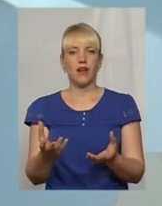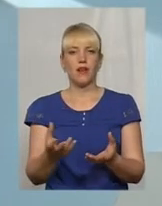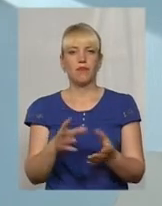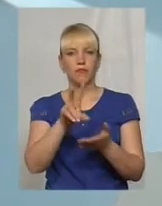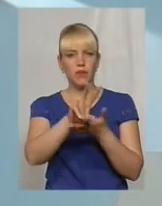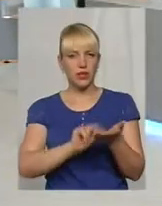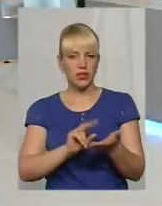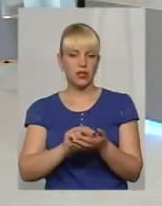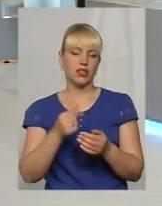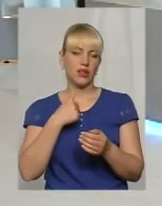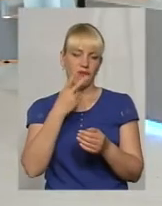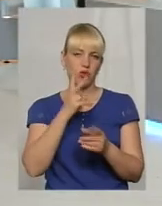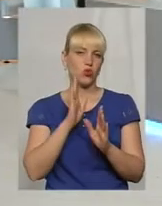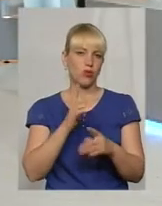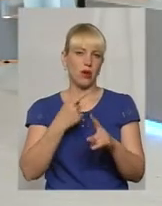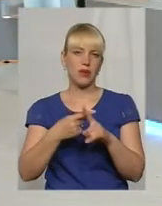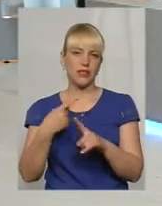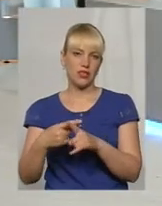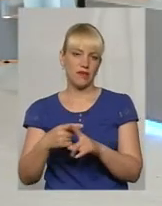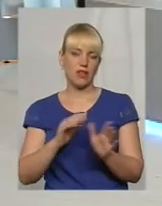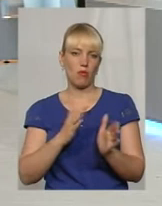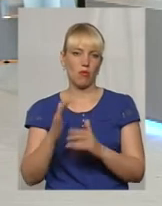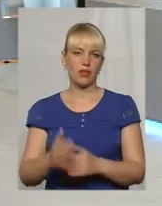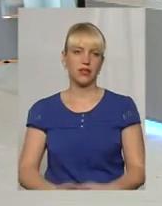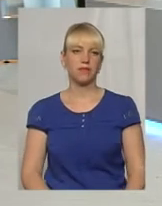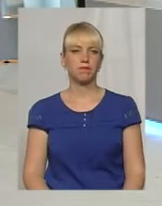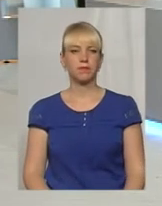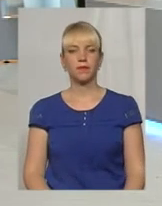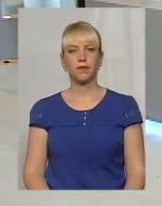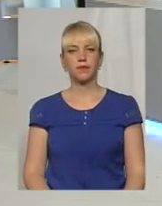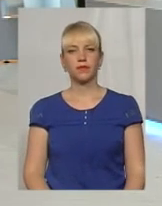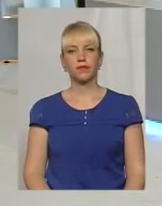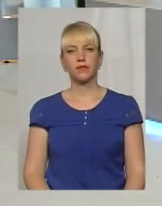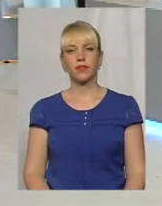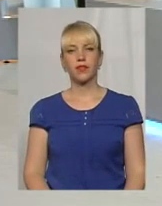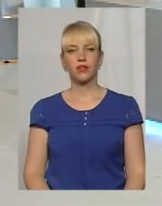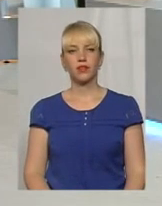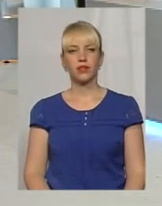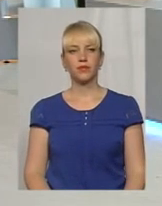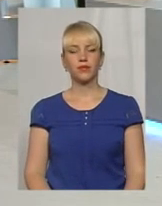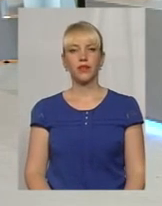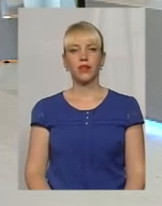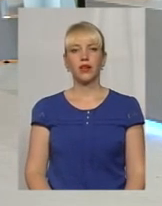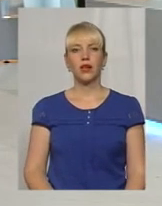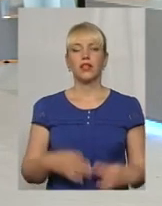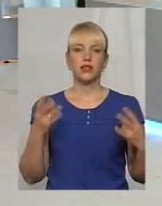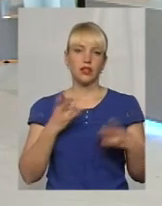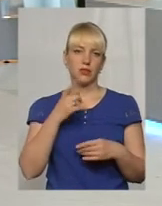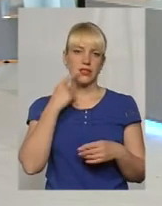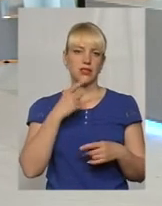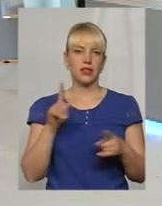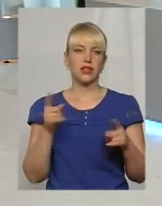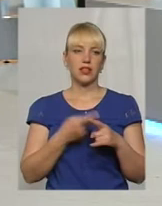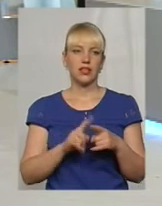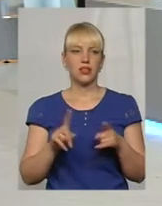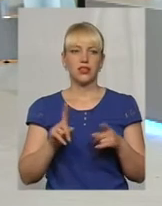позитивні і положительні моменти. Дякую, пане Володислав. Пані Лілія, що ви з цього приводу? Звичайно, тут варто зазначити те, що